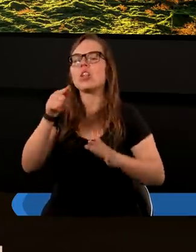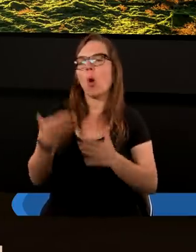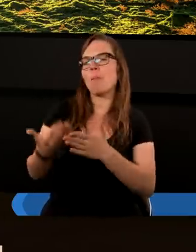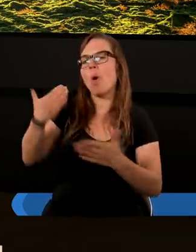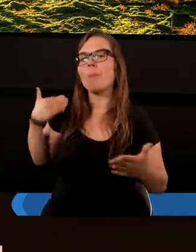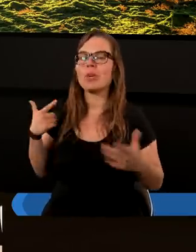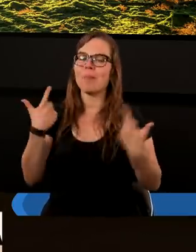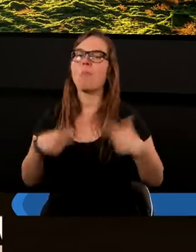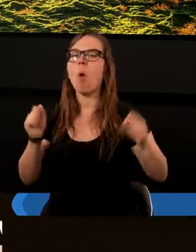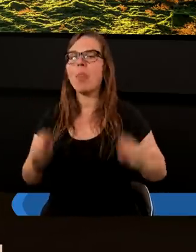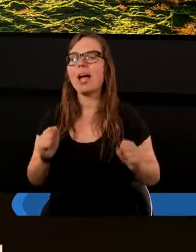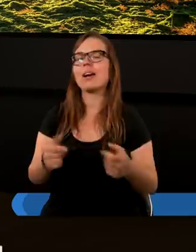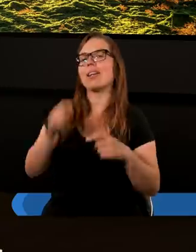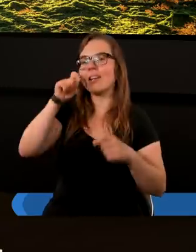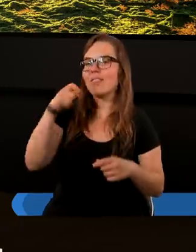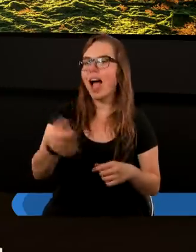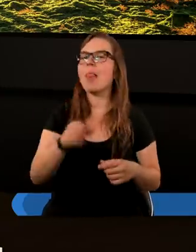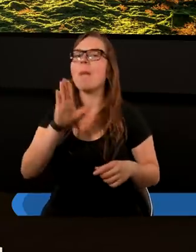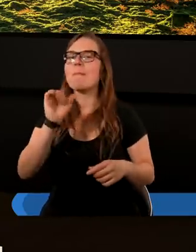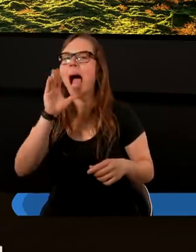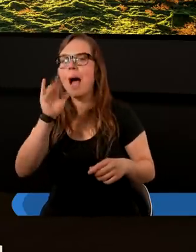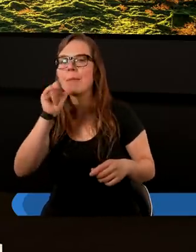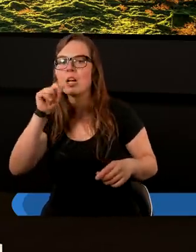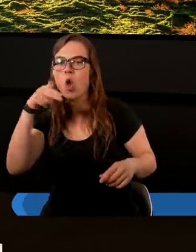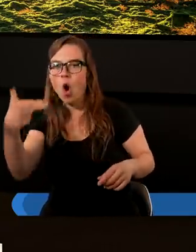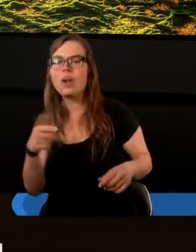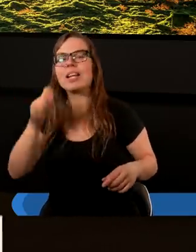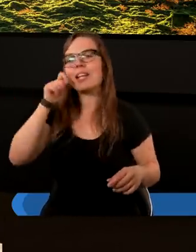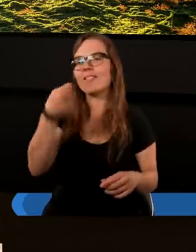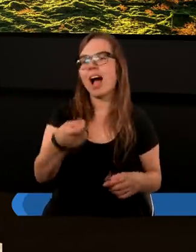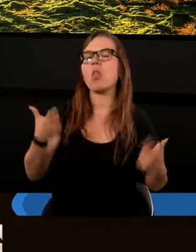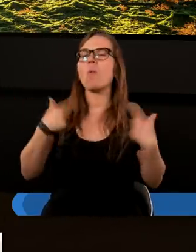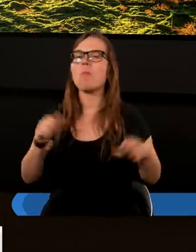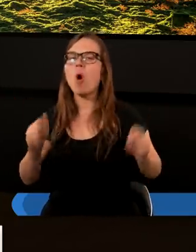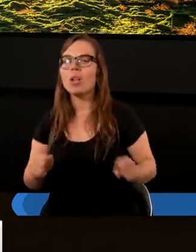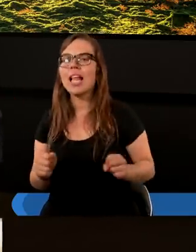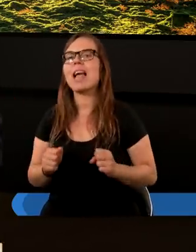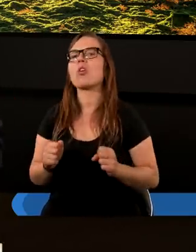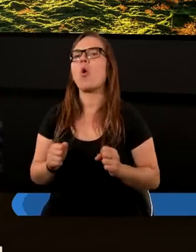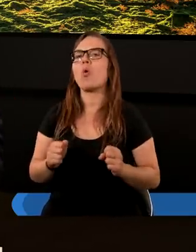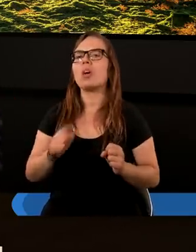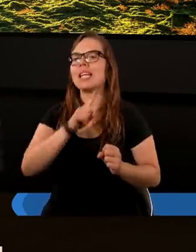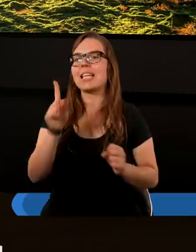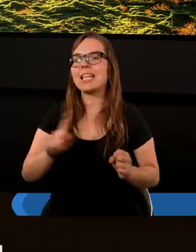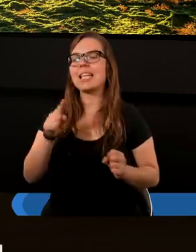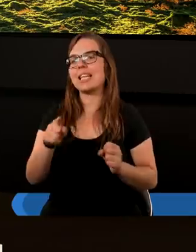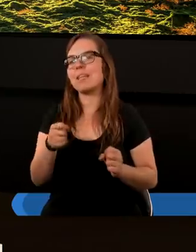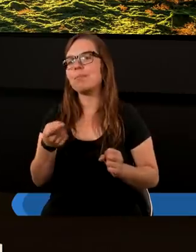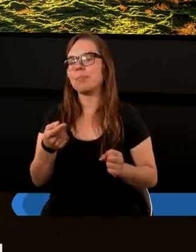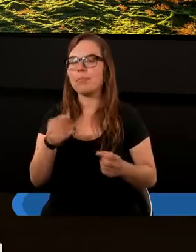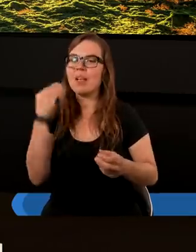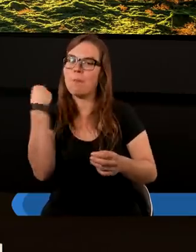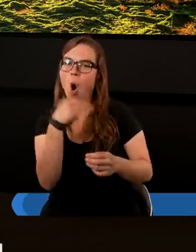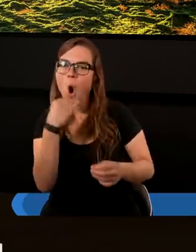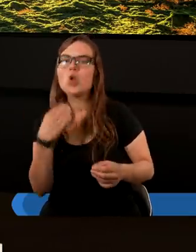poprzednią potęgę zwaną Babilonem, zwaną potęgą z